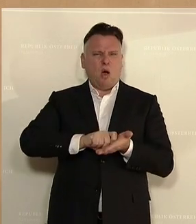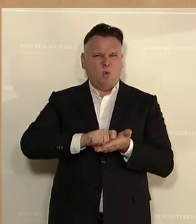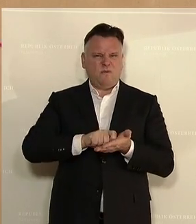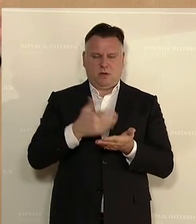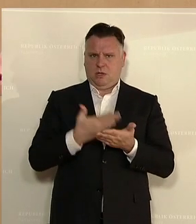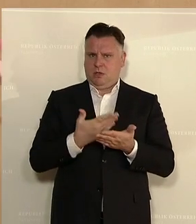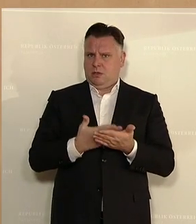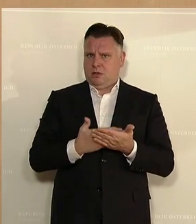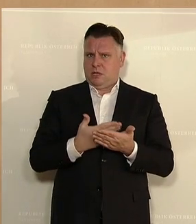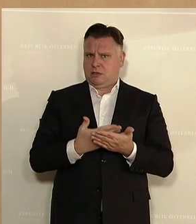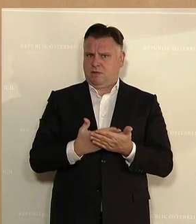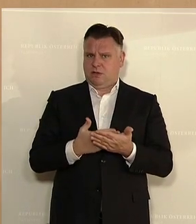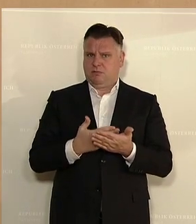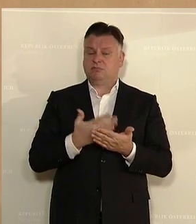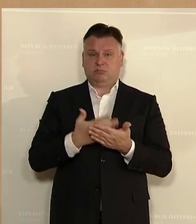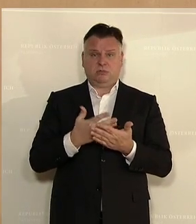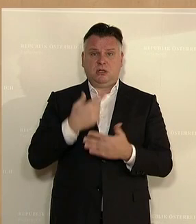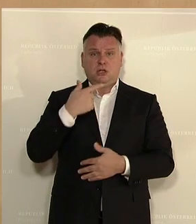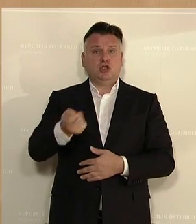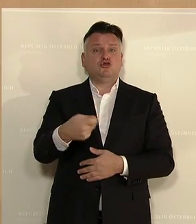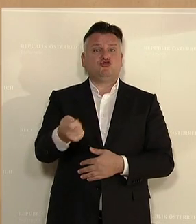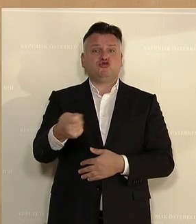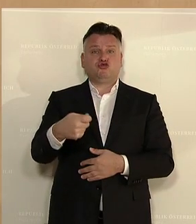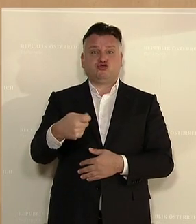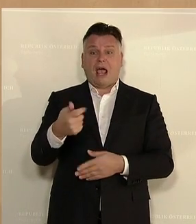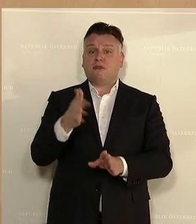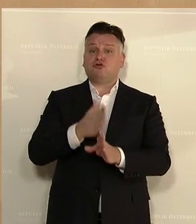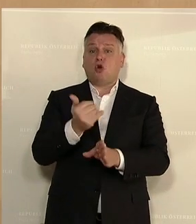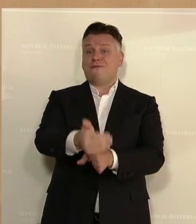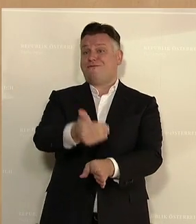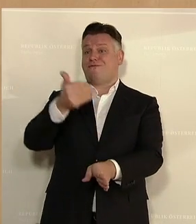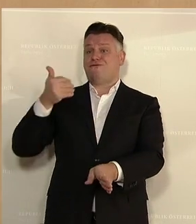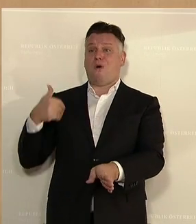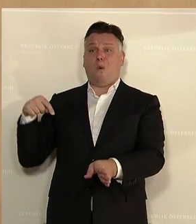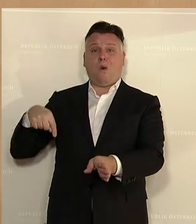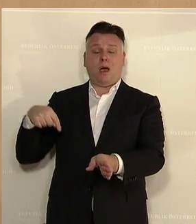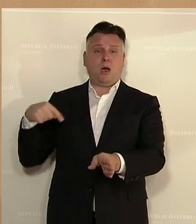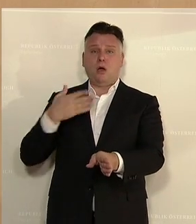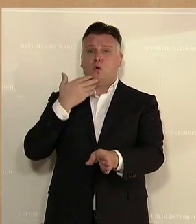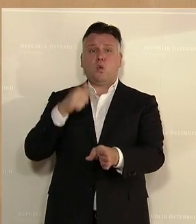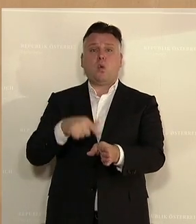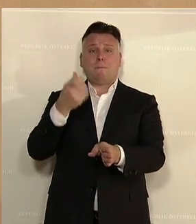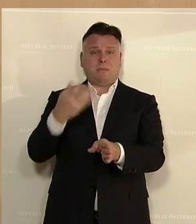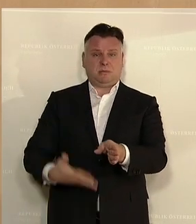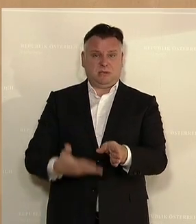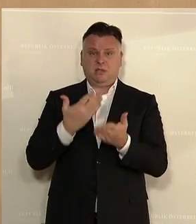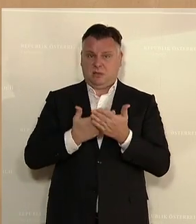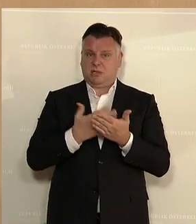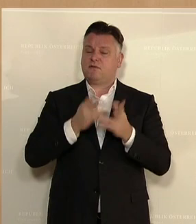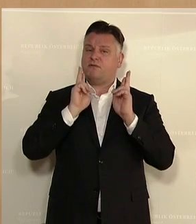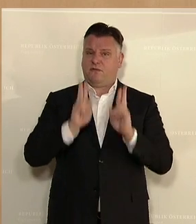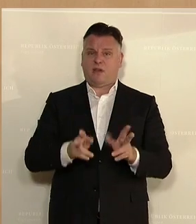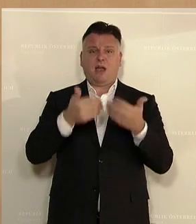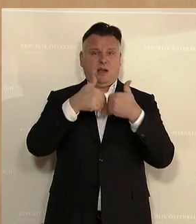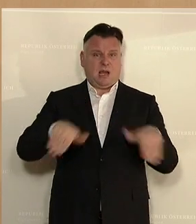Und das bedeutet natürlich eine Vorverlegung der Strafbarkeit in einem sehr frühen Zeitpunkt. Und da braucht es klare Abgrenzungen, damit dieses